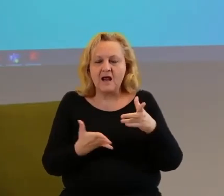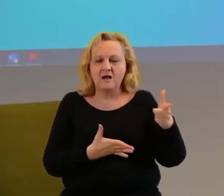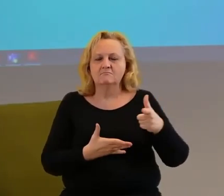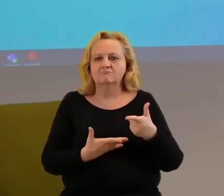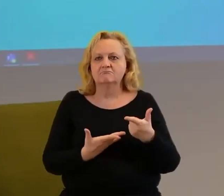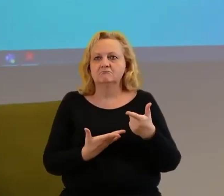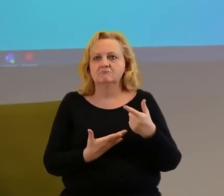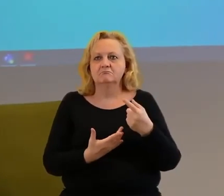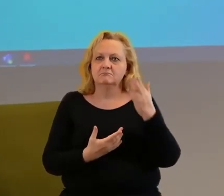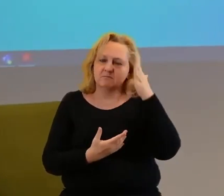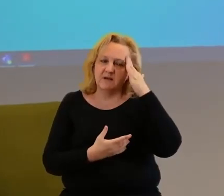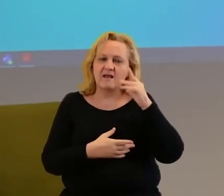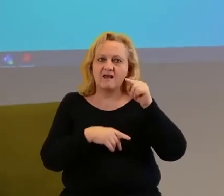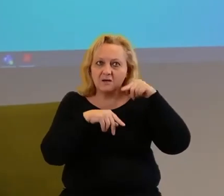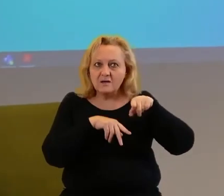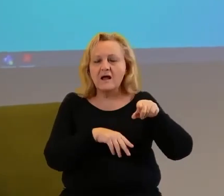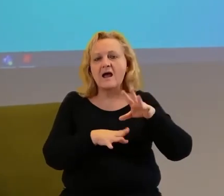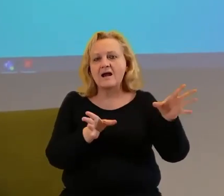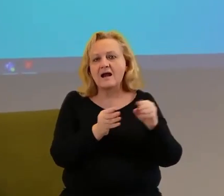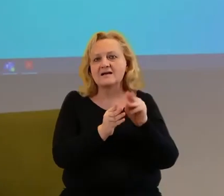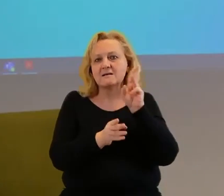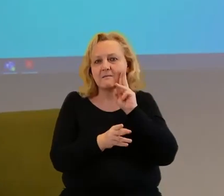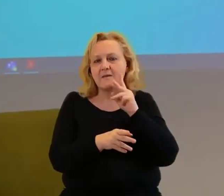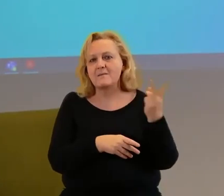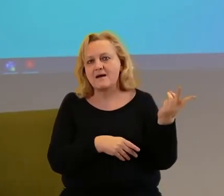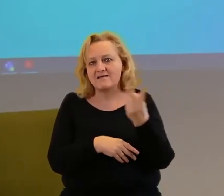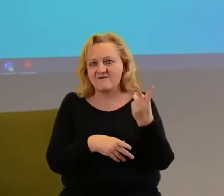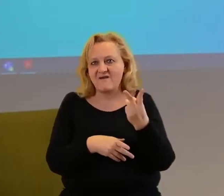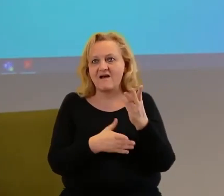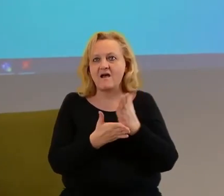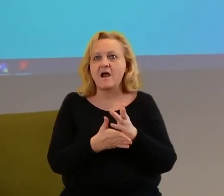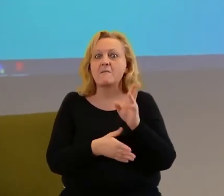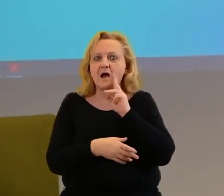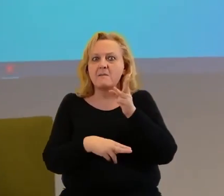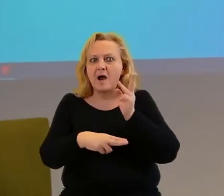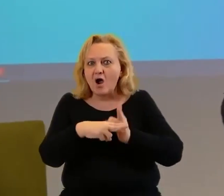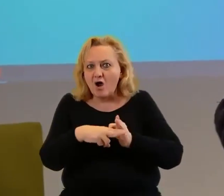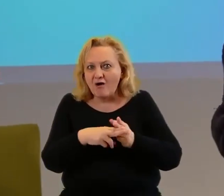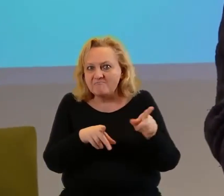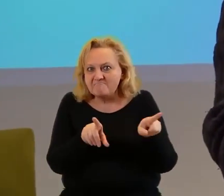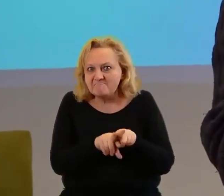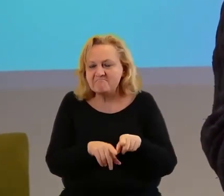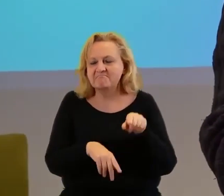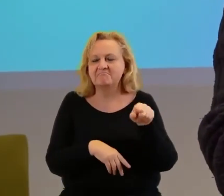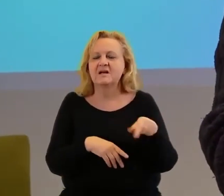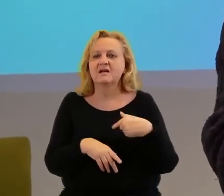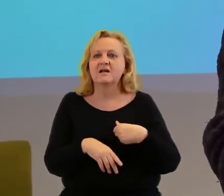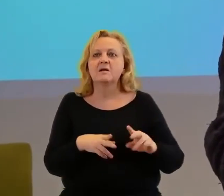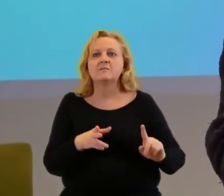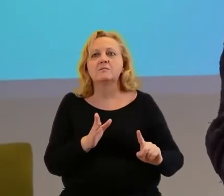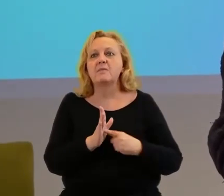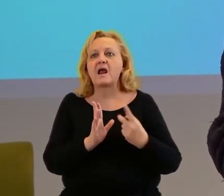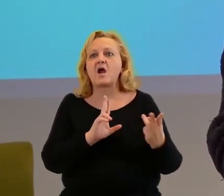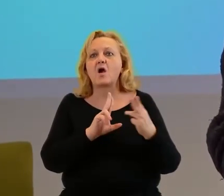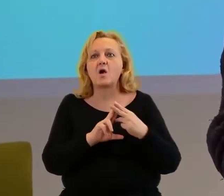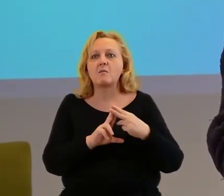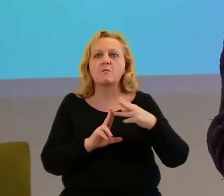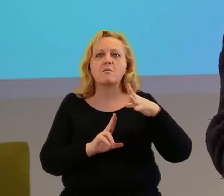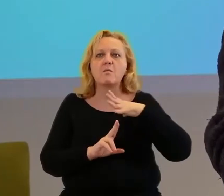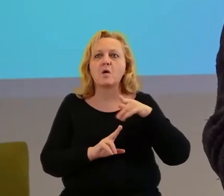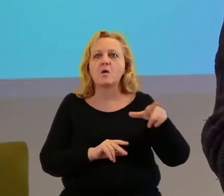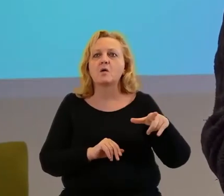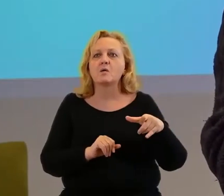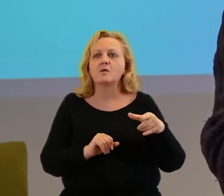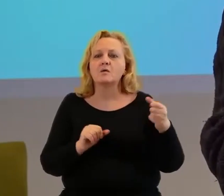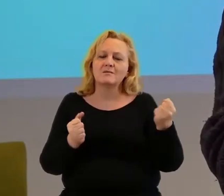mamą, która też jest taką osobą schorowaną. I jakiś pierwszy kontakt, wydaje mi się, że on był